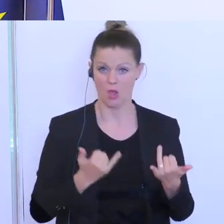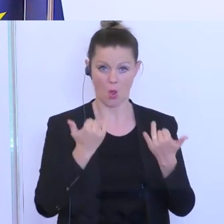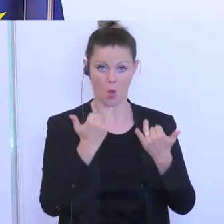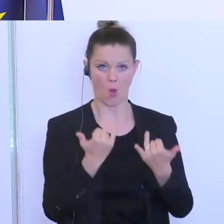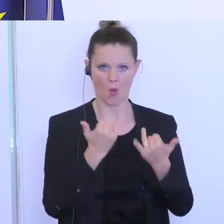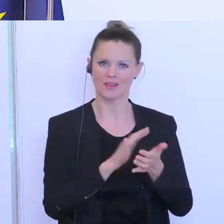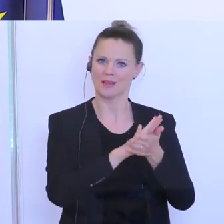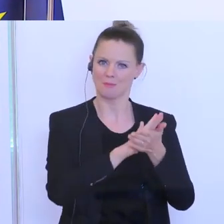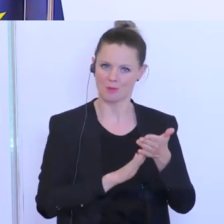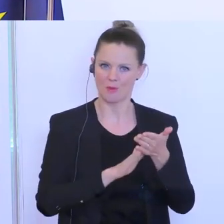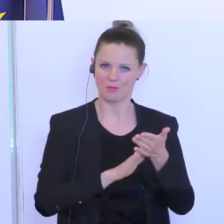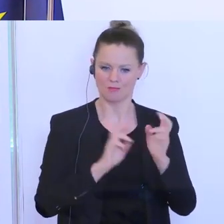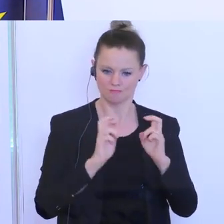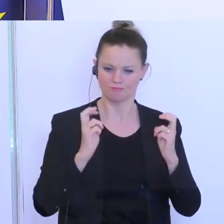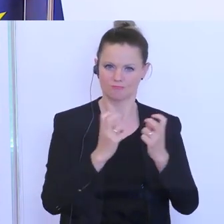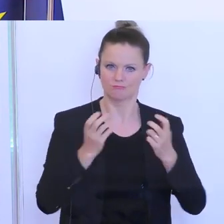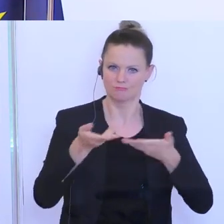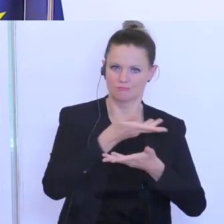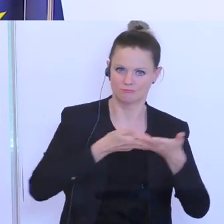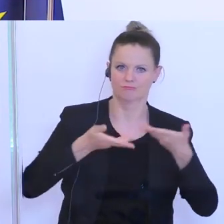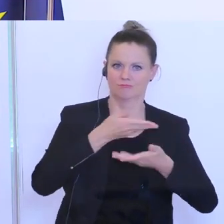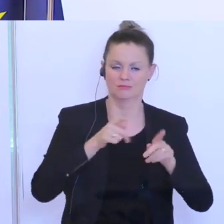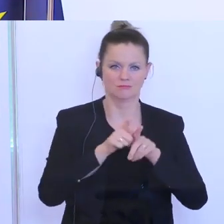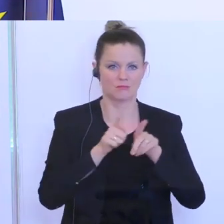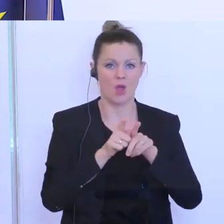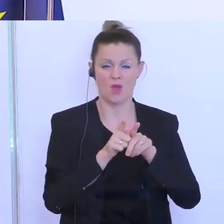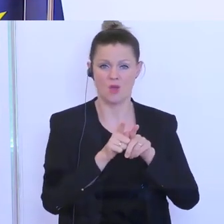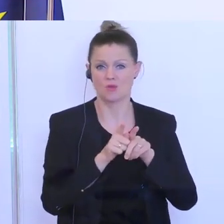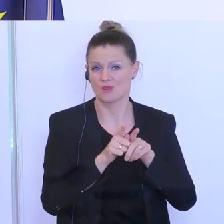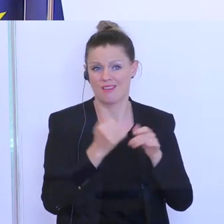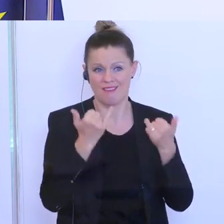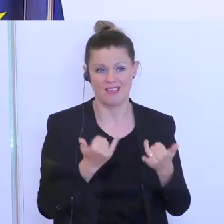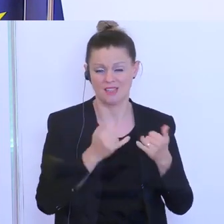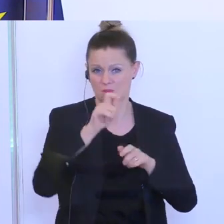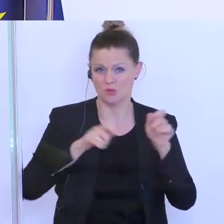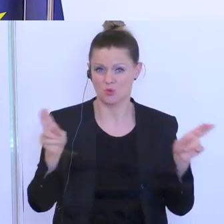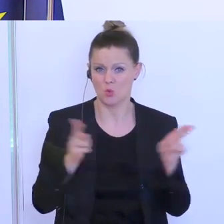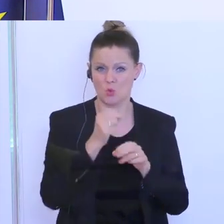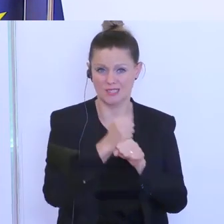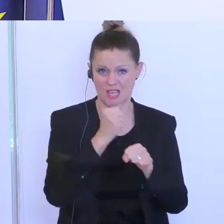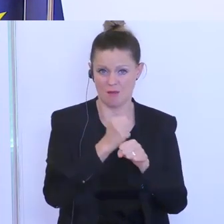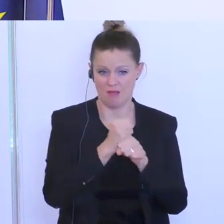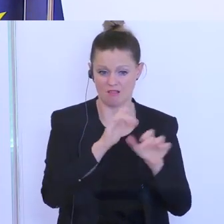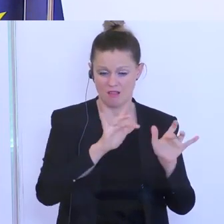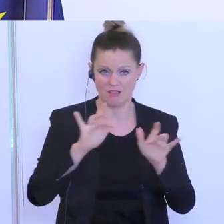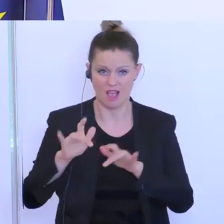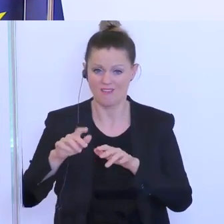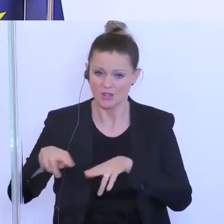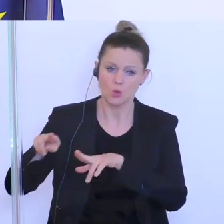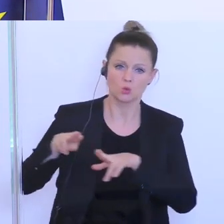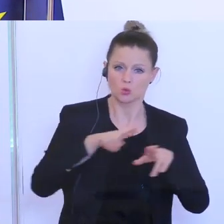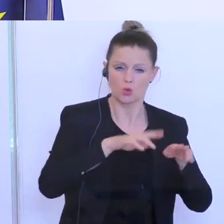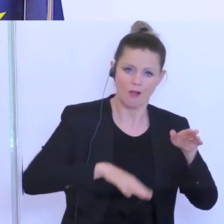begonnen. Auch die Frage, wie wir viele von denen, die jetzt in Kurzarbeit sind, wieder in volle Beschäftigung und volle